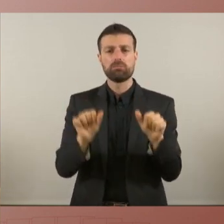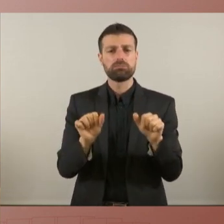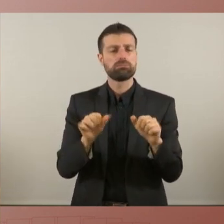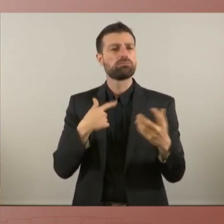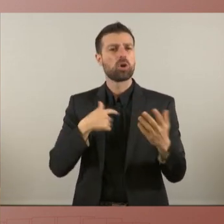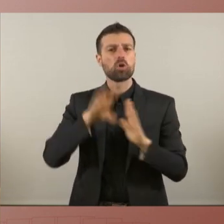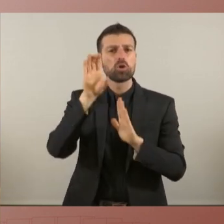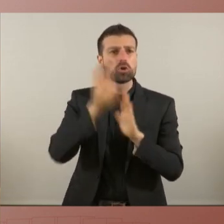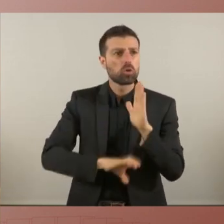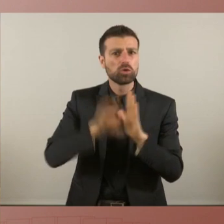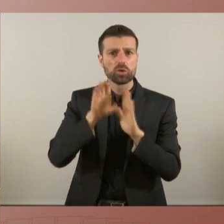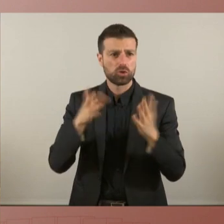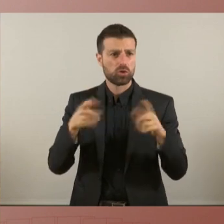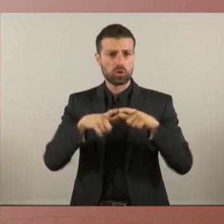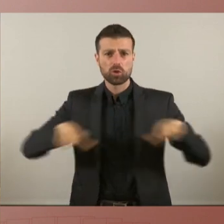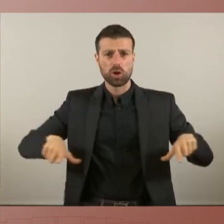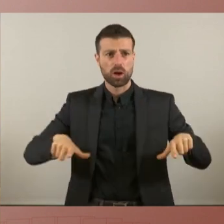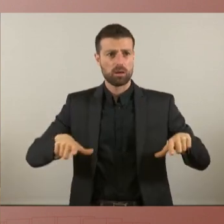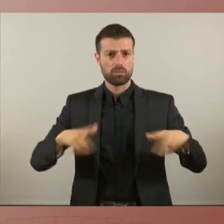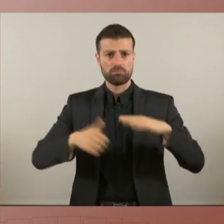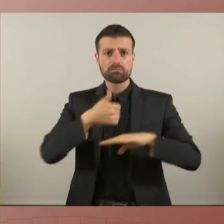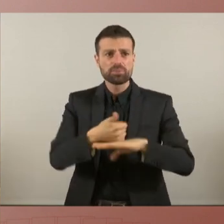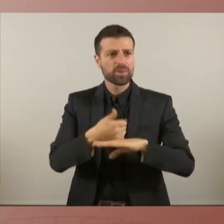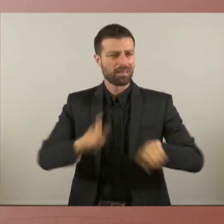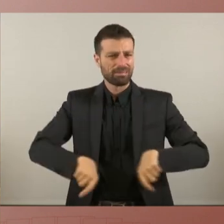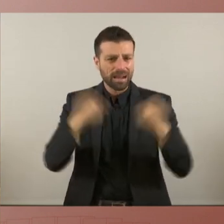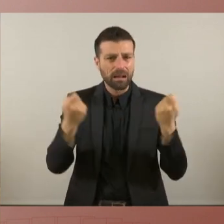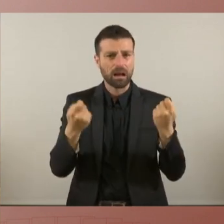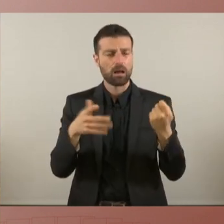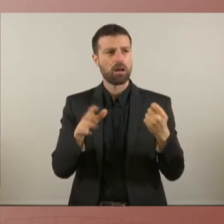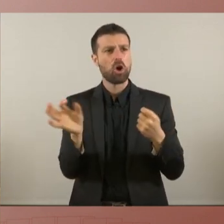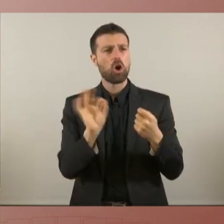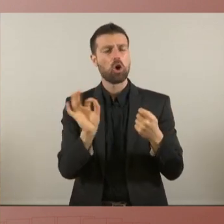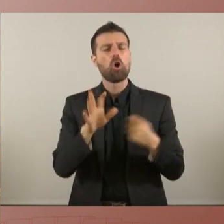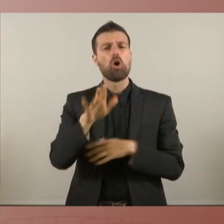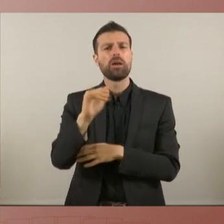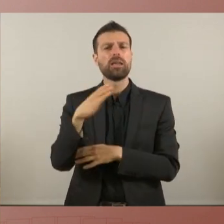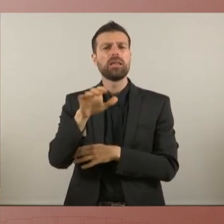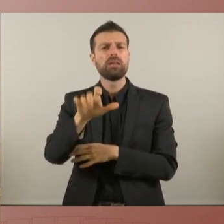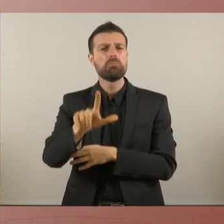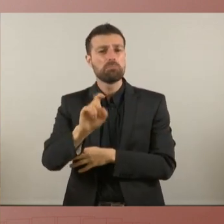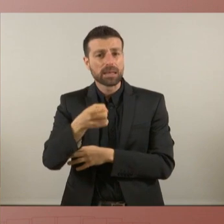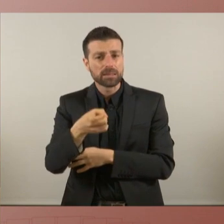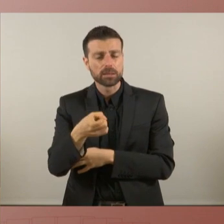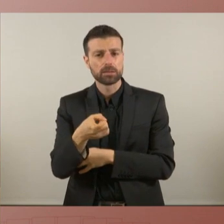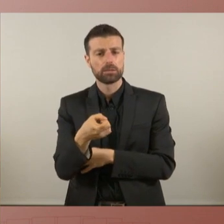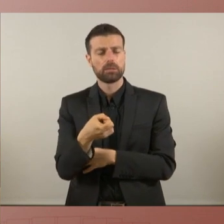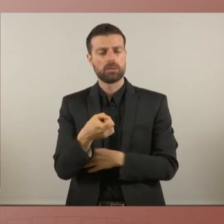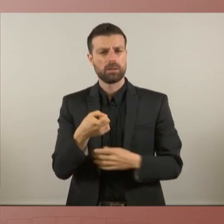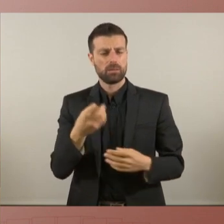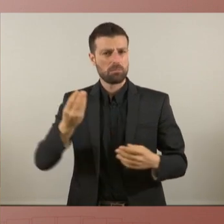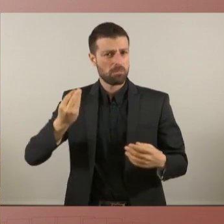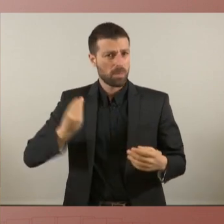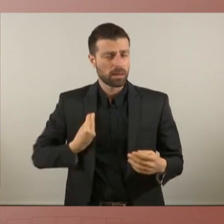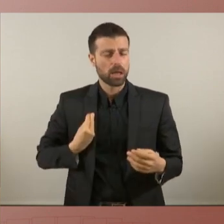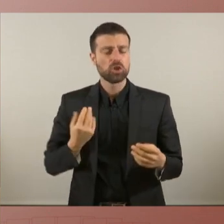trencar les costures d'aquest sistema sotmès al Capital i a l'IBEX és el mateix que ens fa